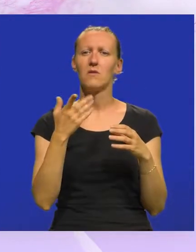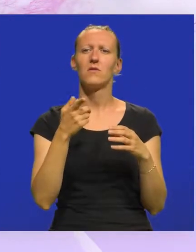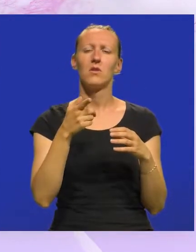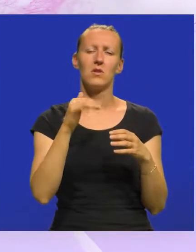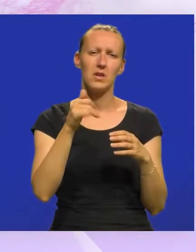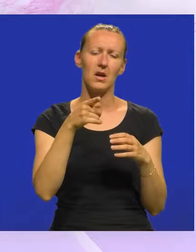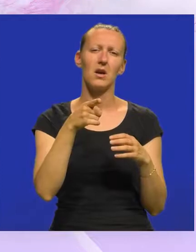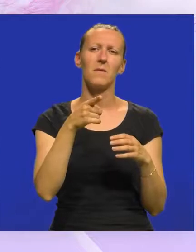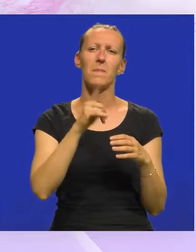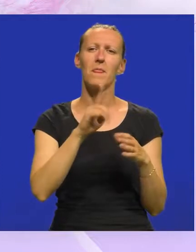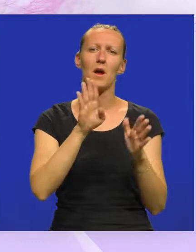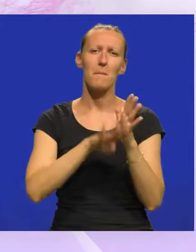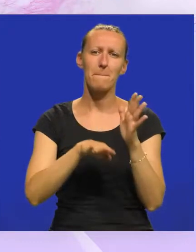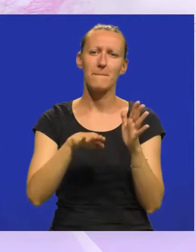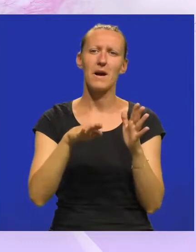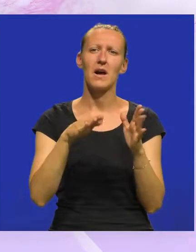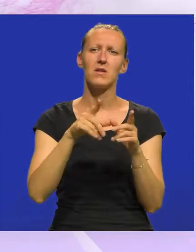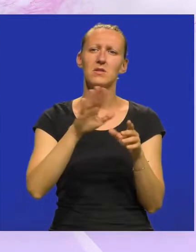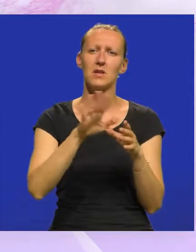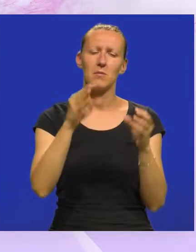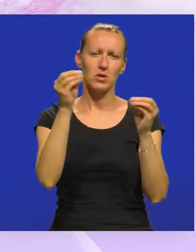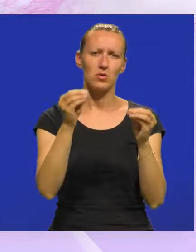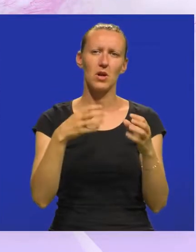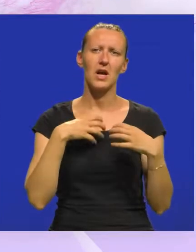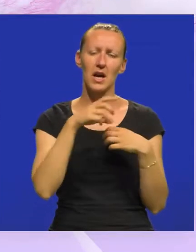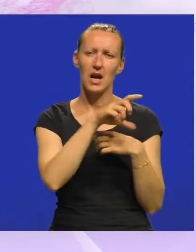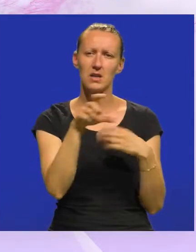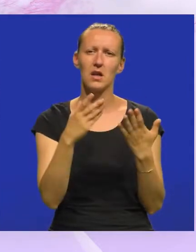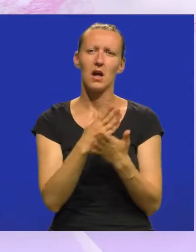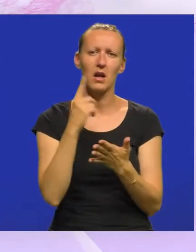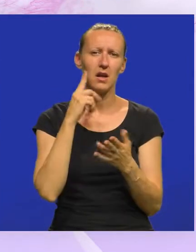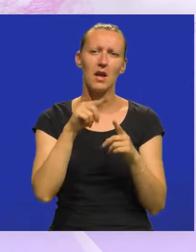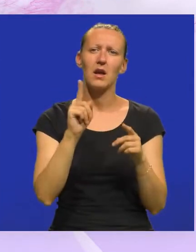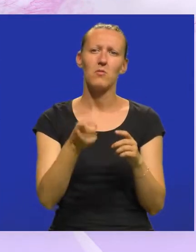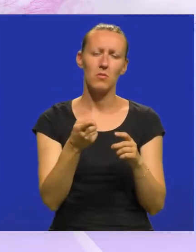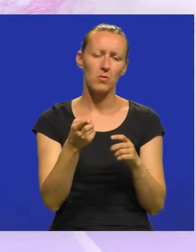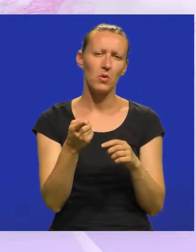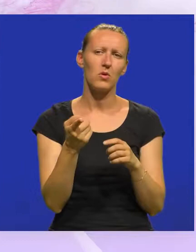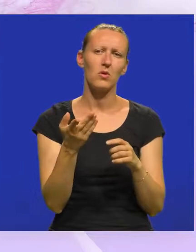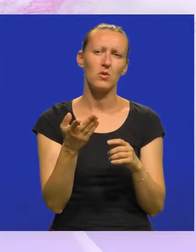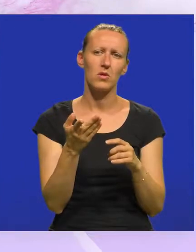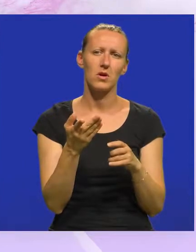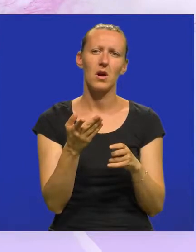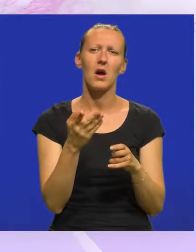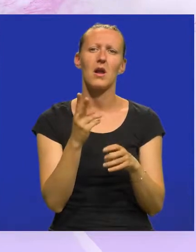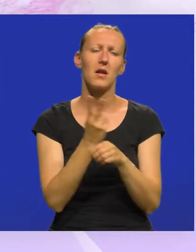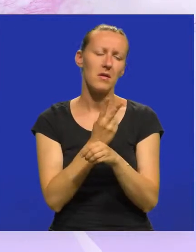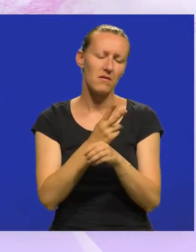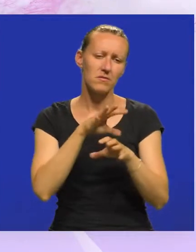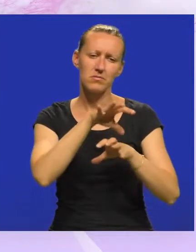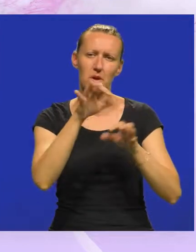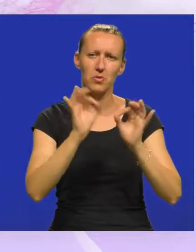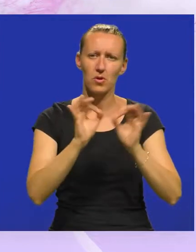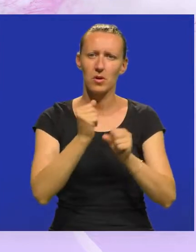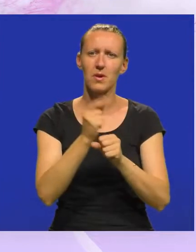osnovno je da se što manje zadiraju same osnovne strukture kazališta, ali neke stvari se moraju prilagoditi u